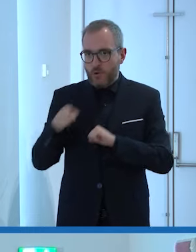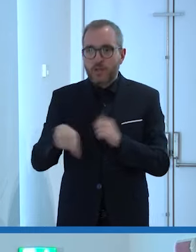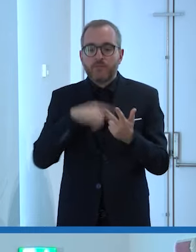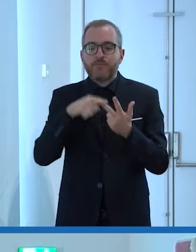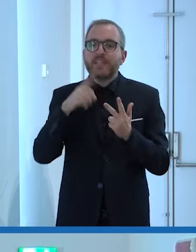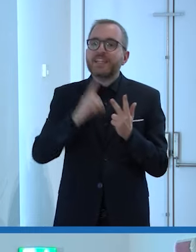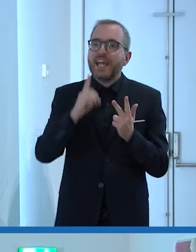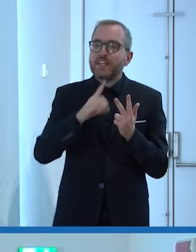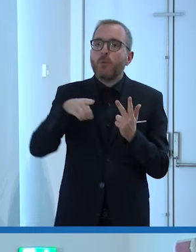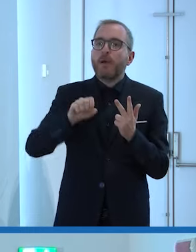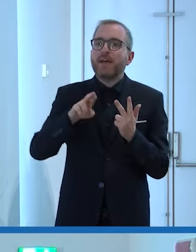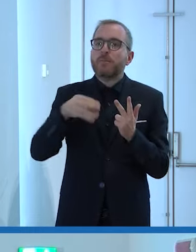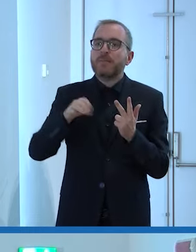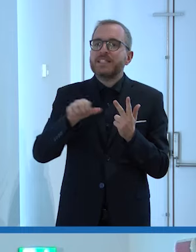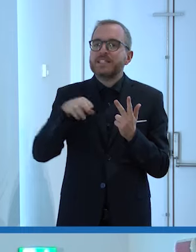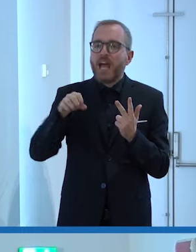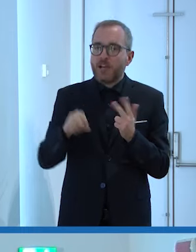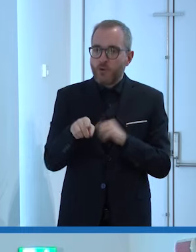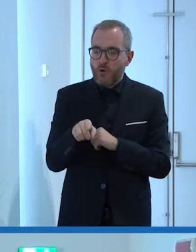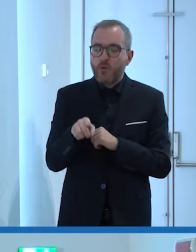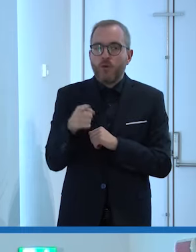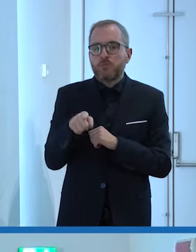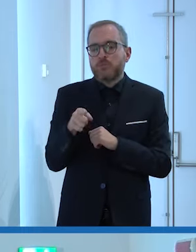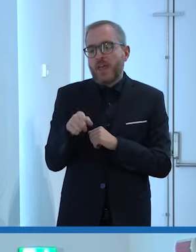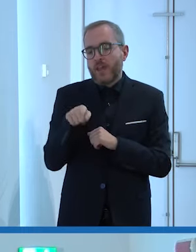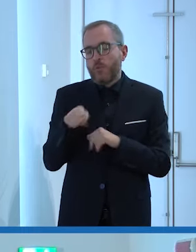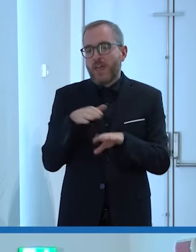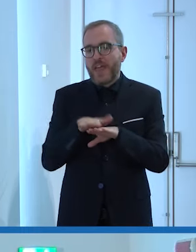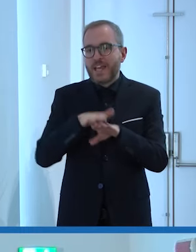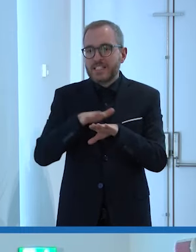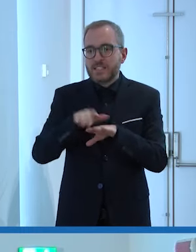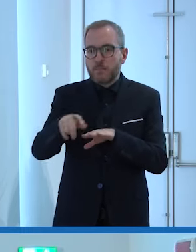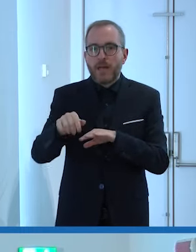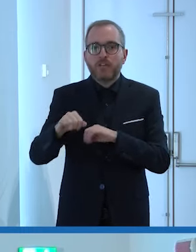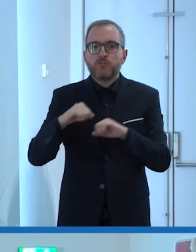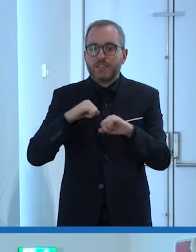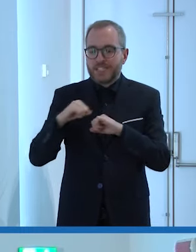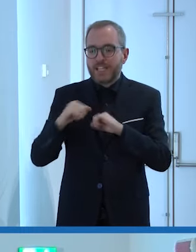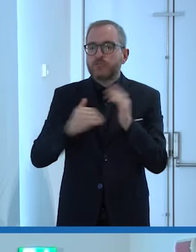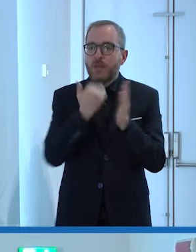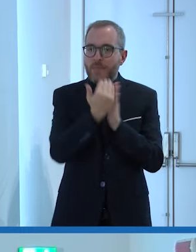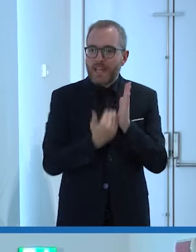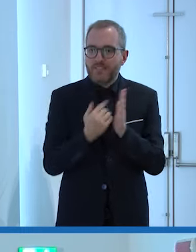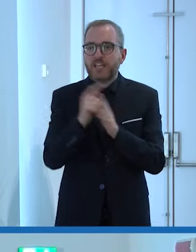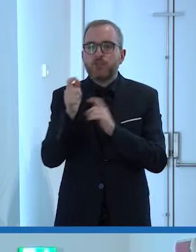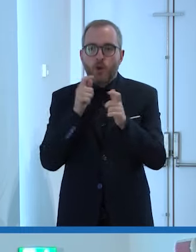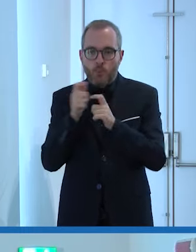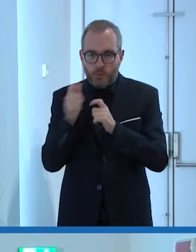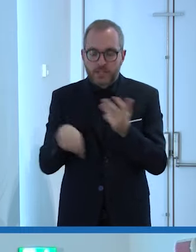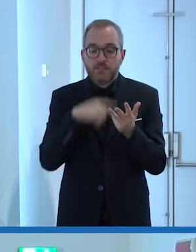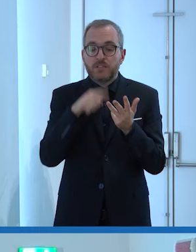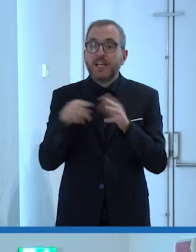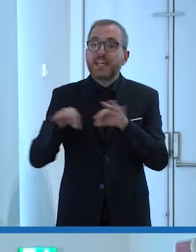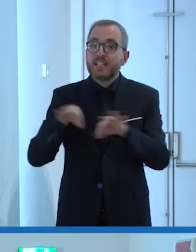Danilo Palmisano che è un nostro esperto della direzione pianificazione e comunicazione dal